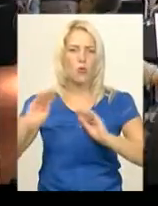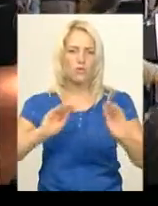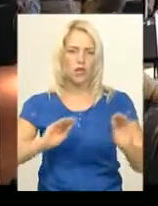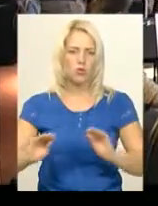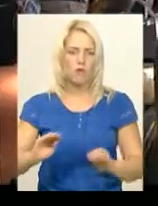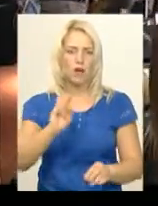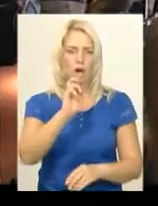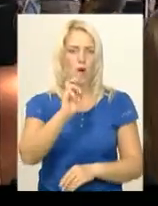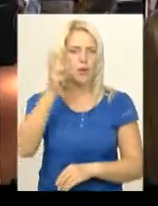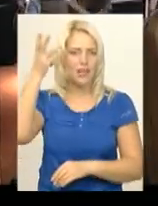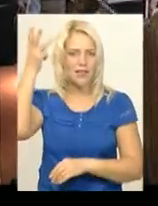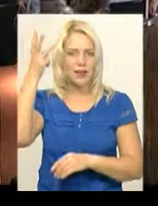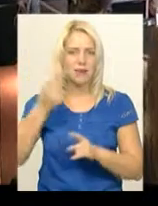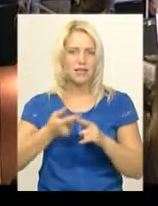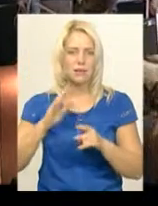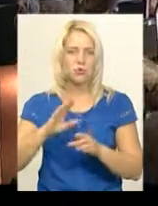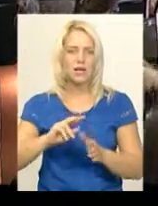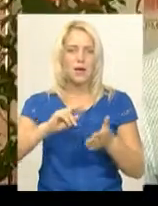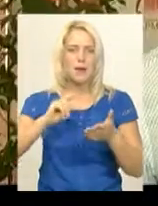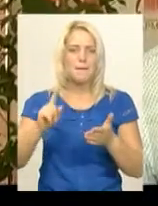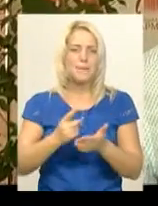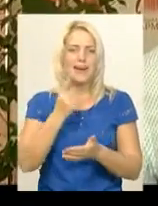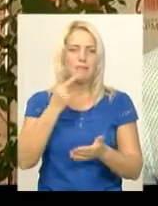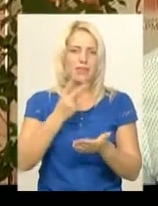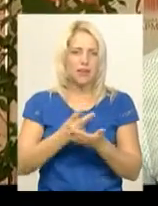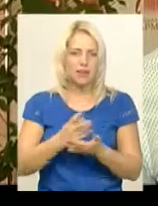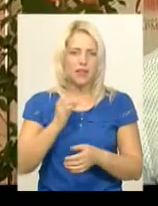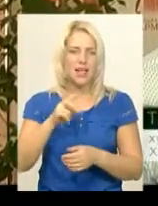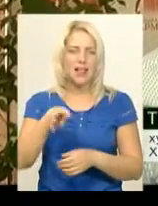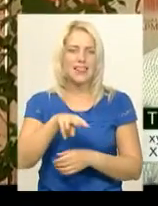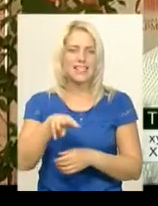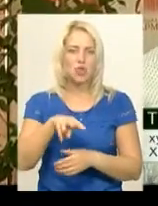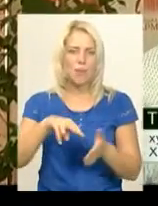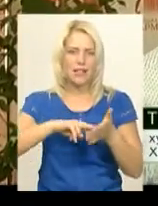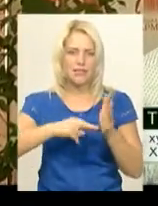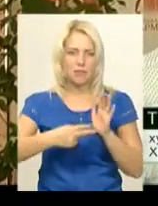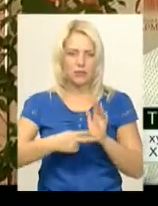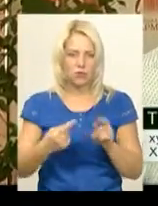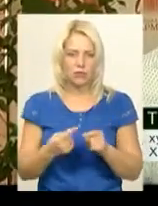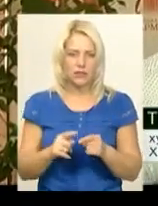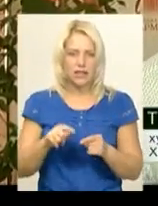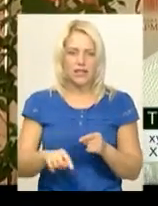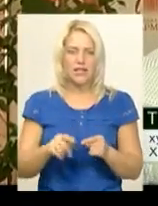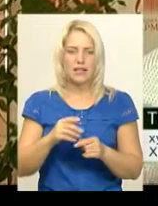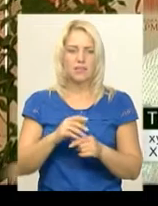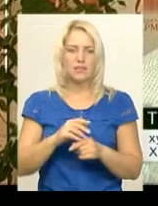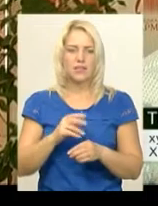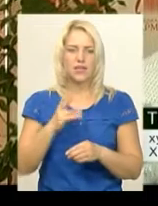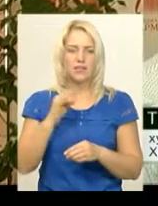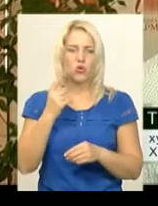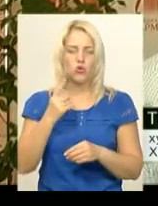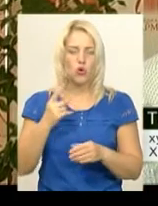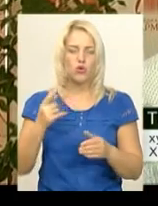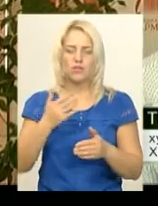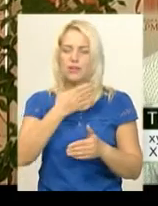Хмельницький». Її прем'єра запланована на листопад. Ця опера зараз не йде в жодному з репертуарів жодного оперного